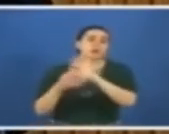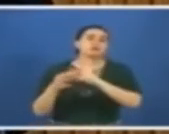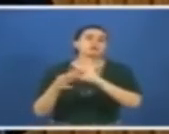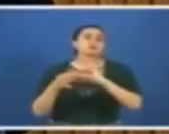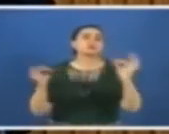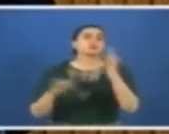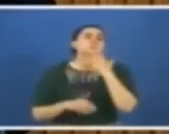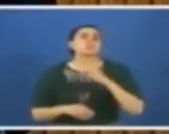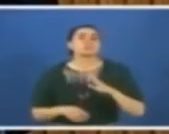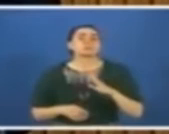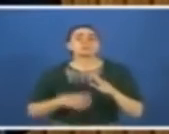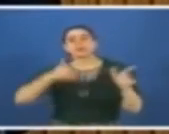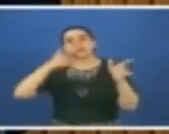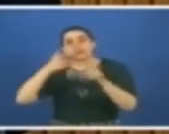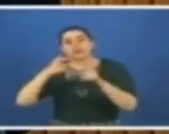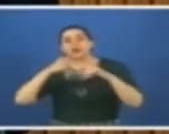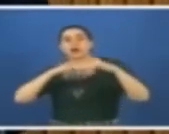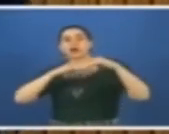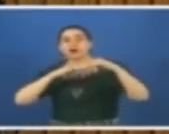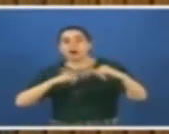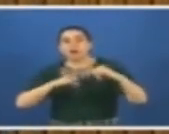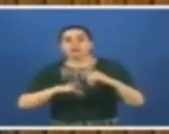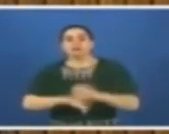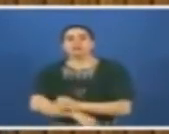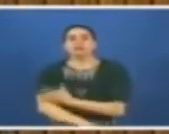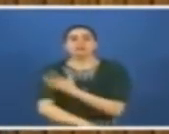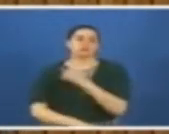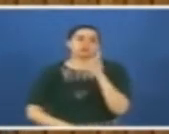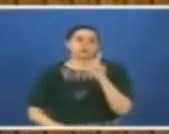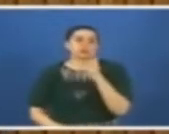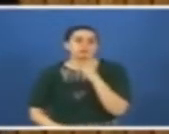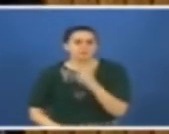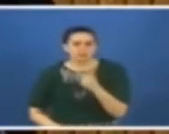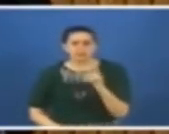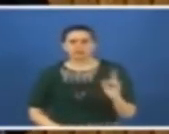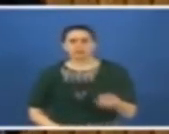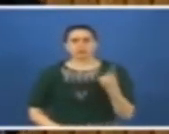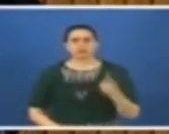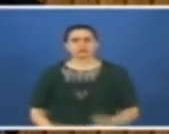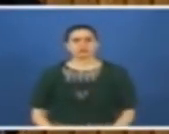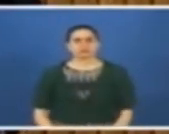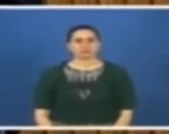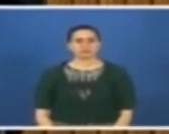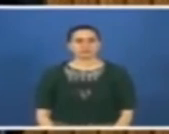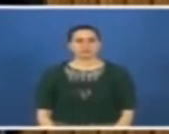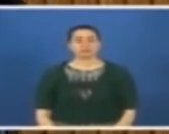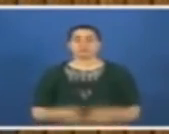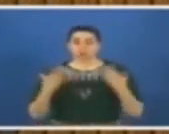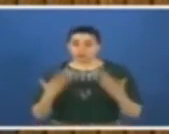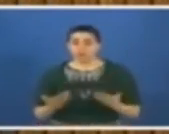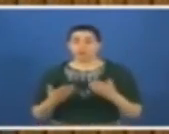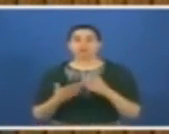En az teröristler kadar onurlu diyor, sonra dönüyor buraya gururlu olmamız lazım diyor. Evet